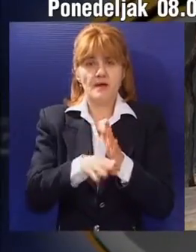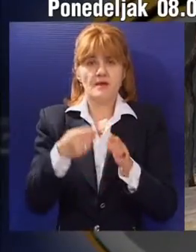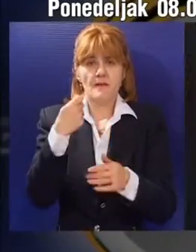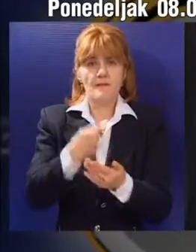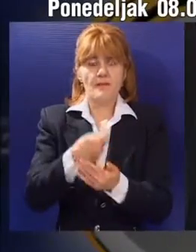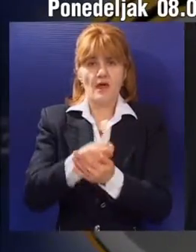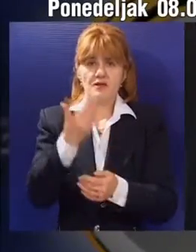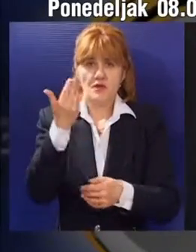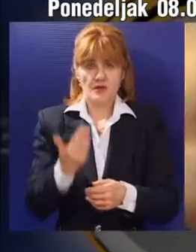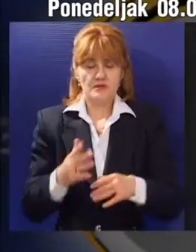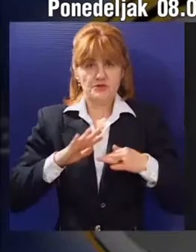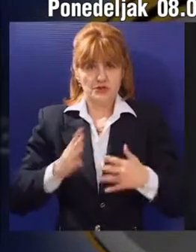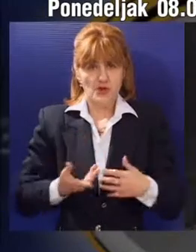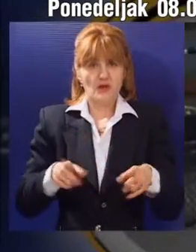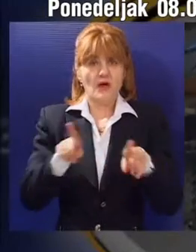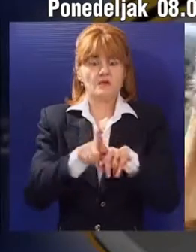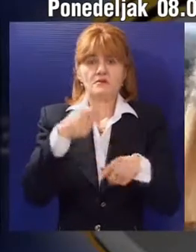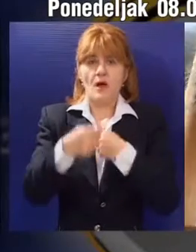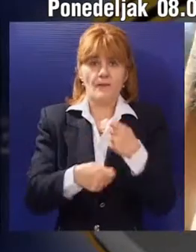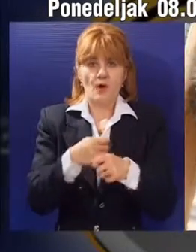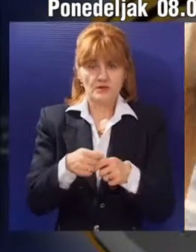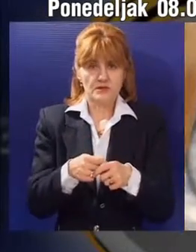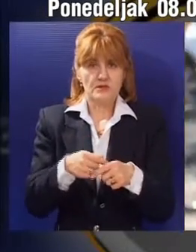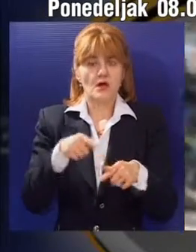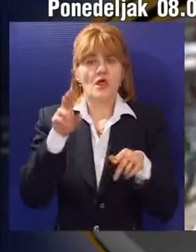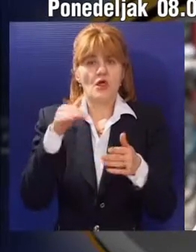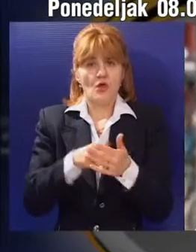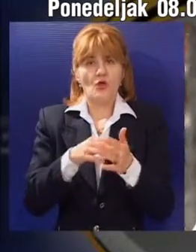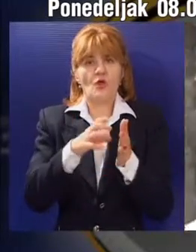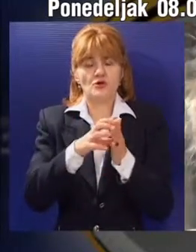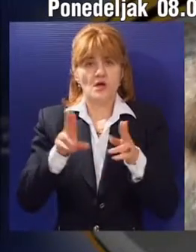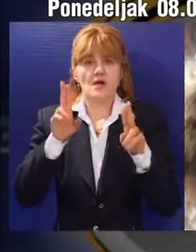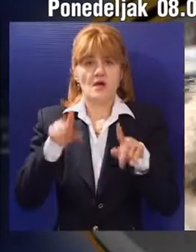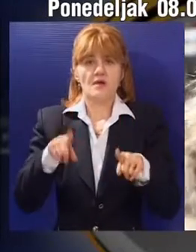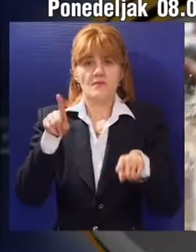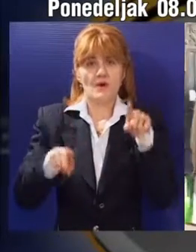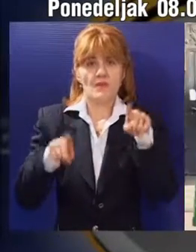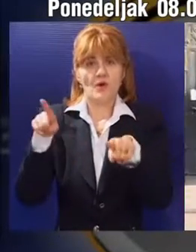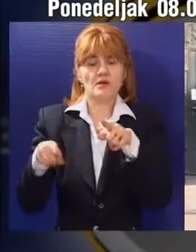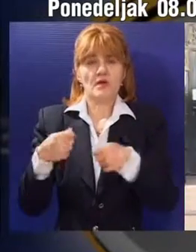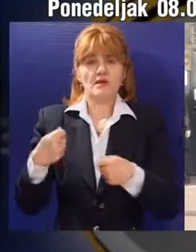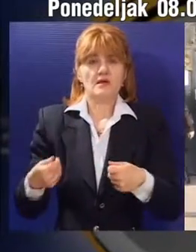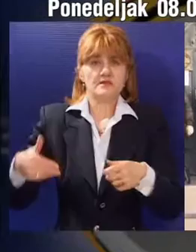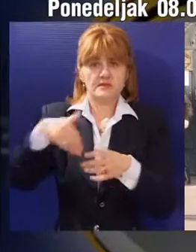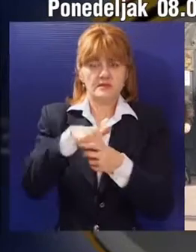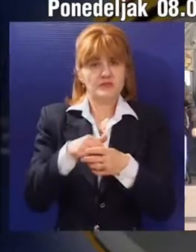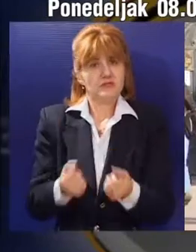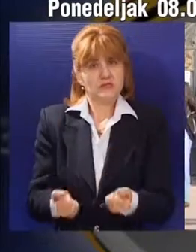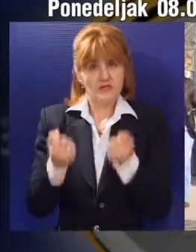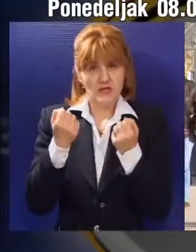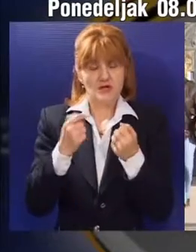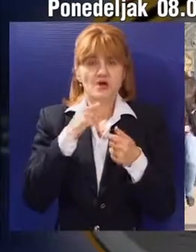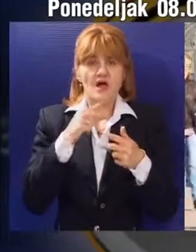od muškaraca, čak i kad obobljaju isti posao. Diskriminacija žena postoji i prilikom zapošljavanja. Žene se teže zapošljavaju od